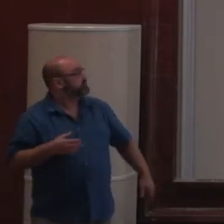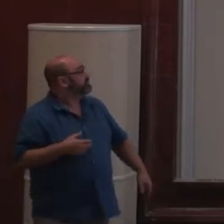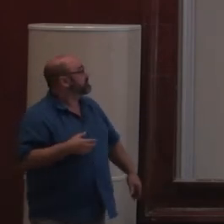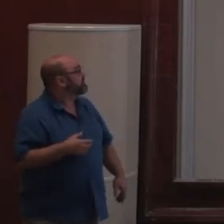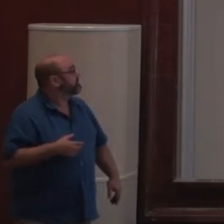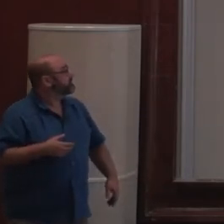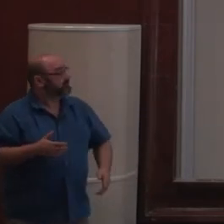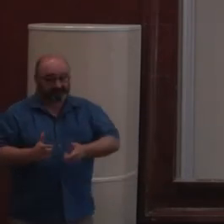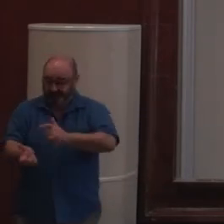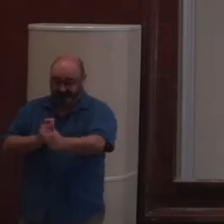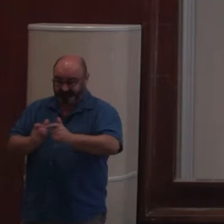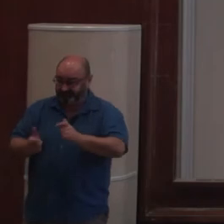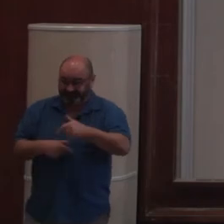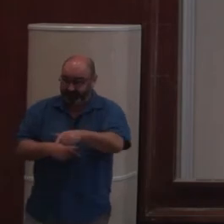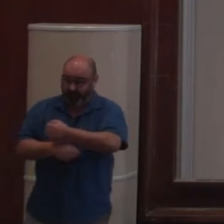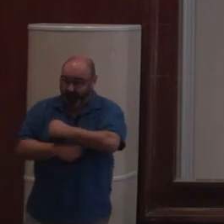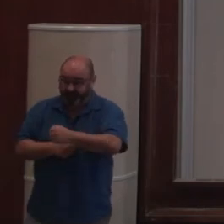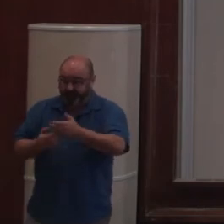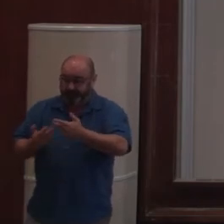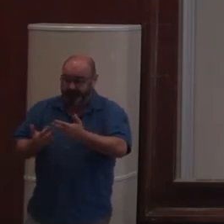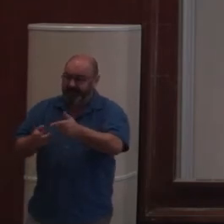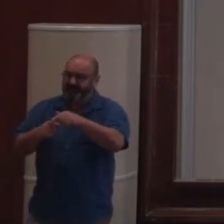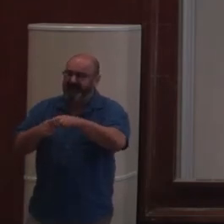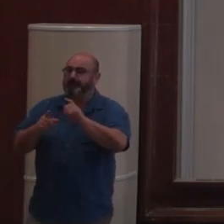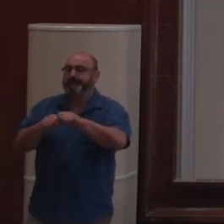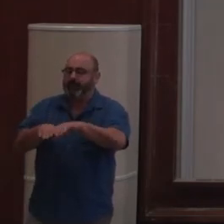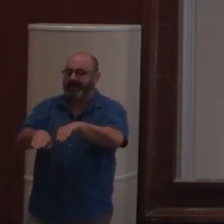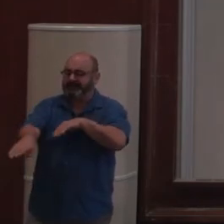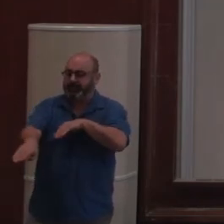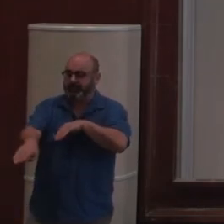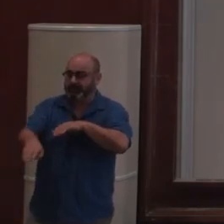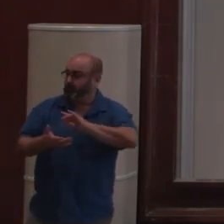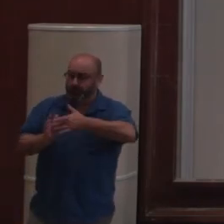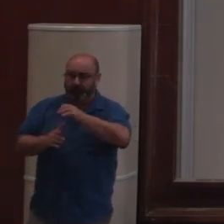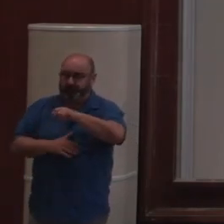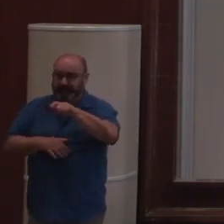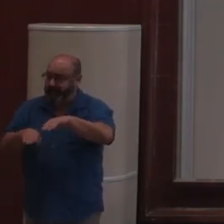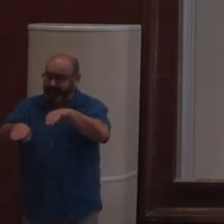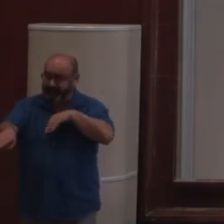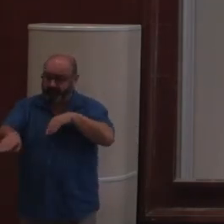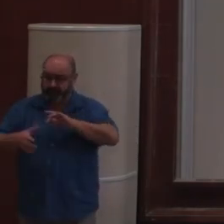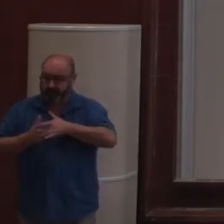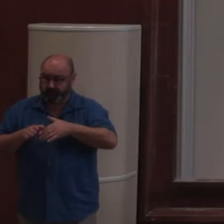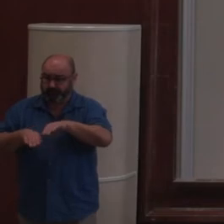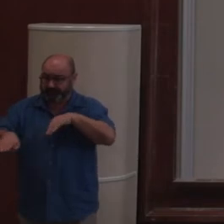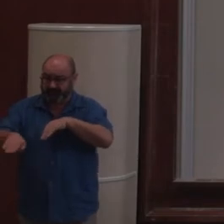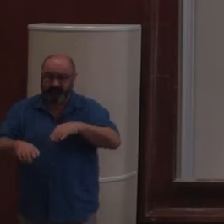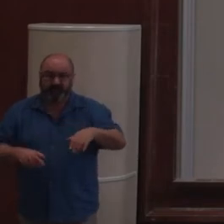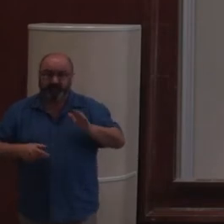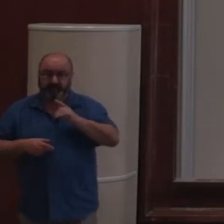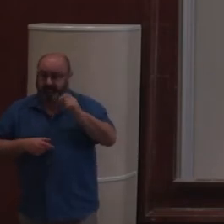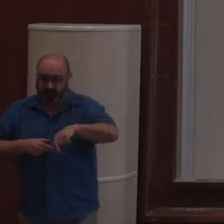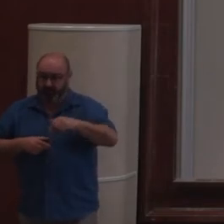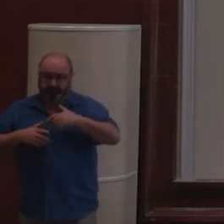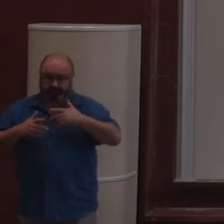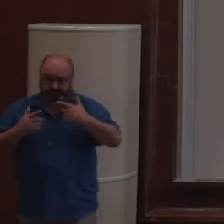Et donc, c'est super rapide. C'est complètement asynchrone. Donc, toute la stack est asynchrone. Elasticsearch est asynchrone. tout, tout. Et donc, on peut